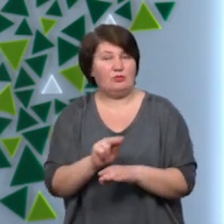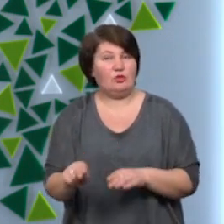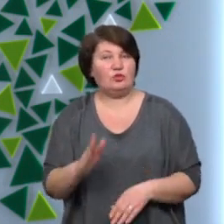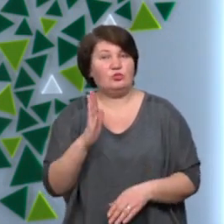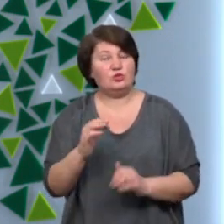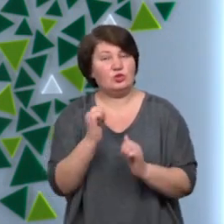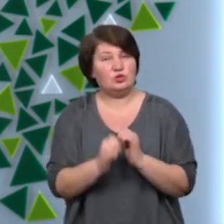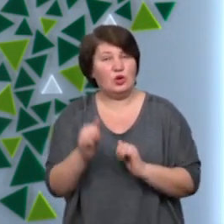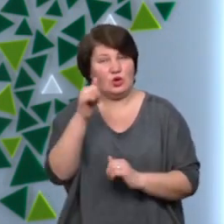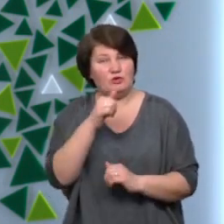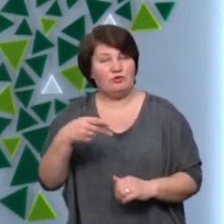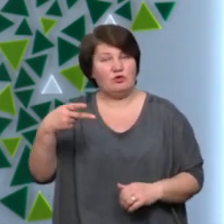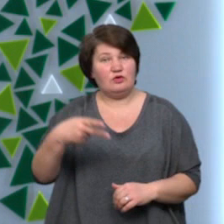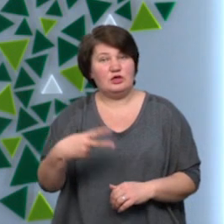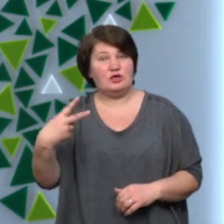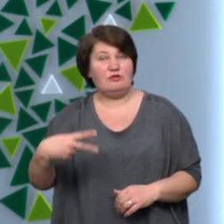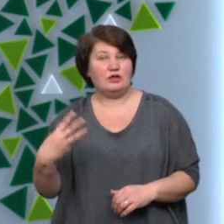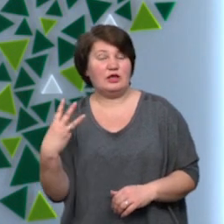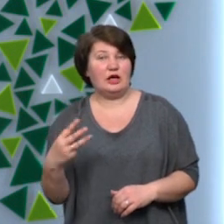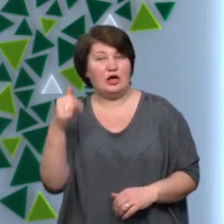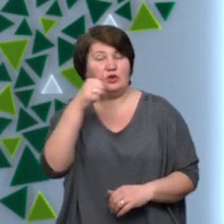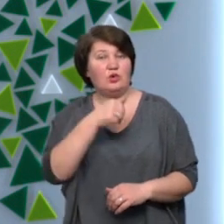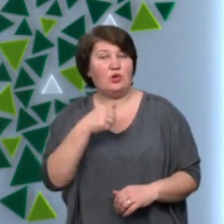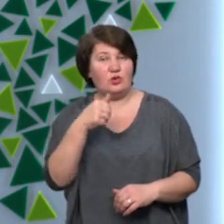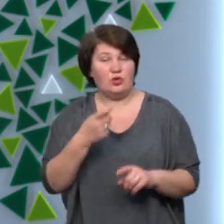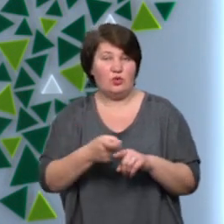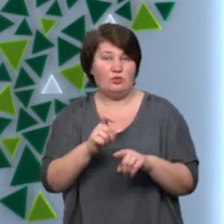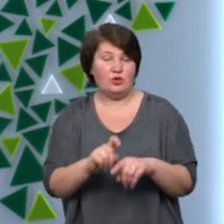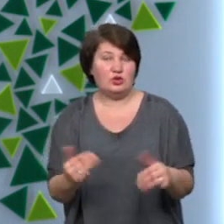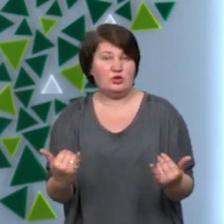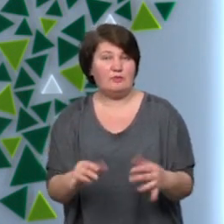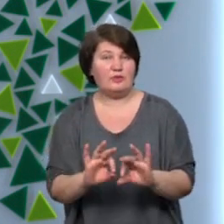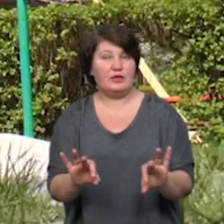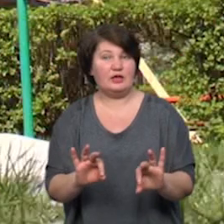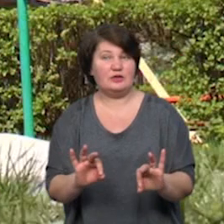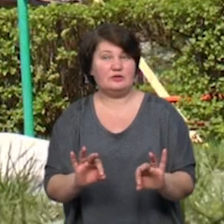щорічно до 2023 року. Більше в сюжеті Олександра Букацюка.